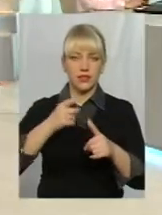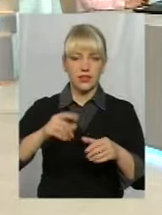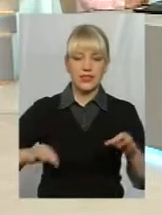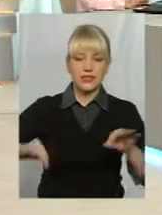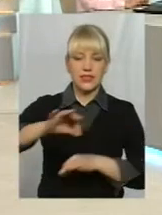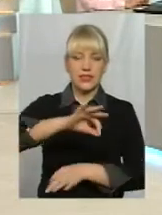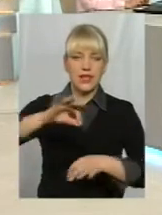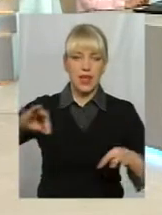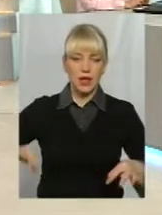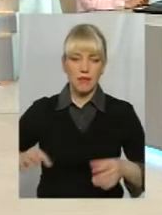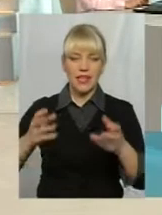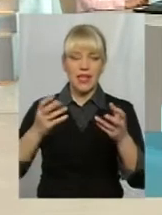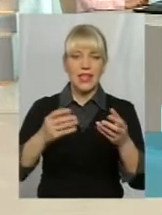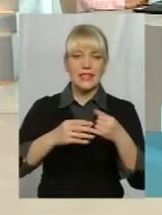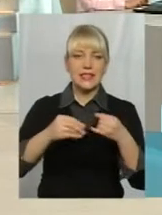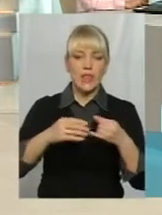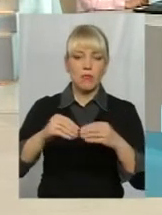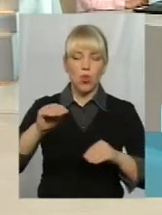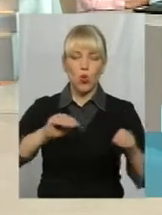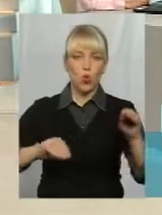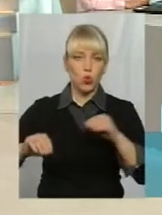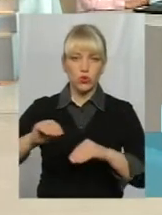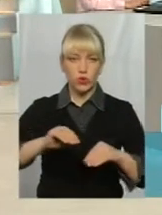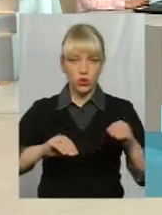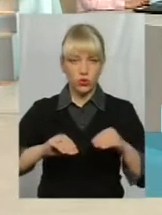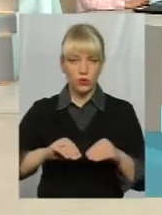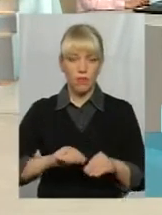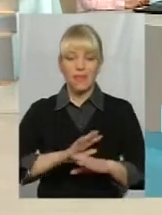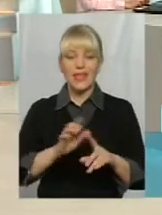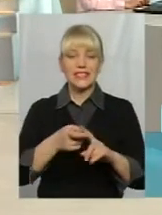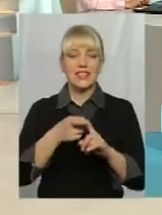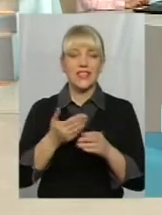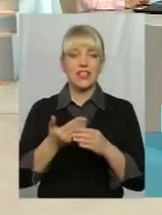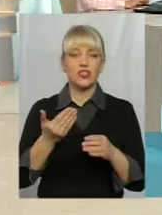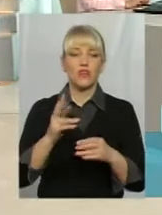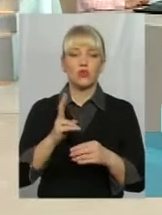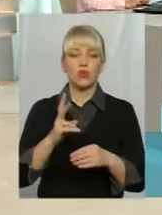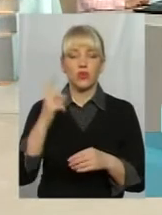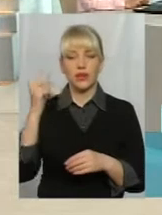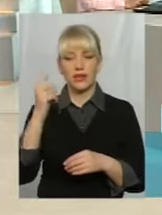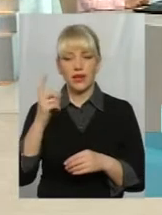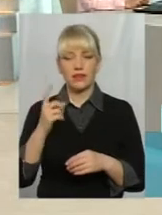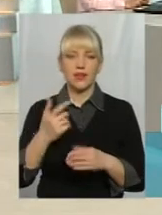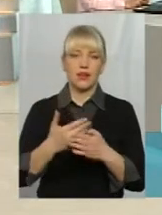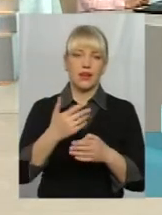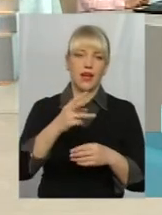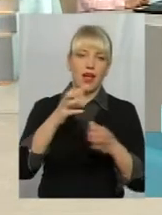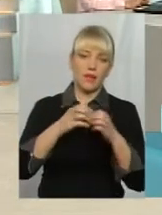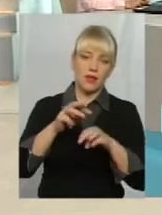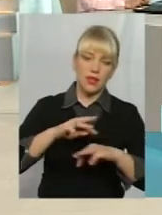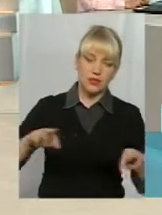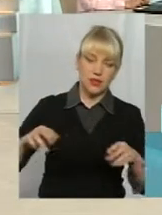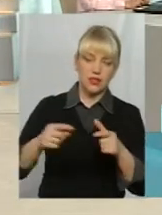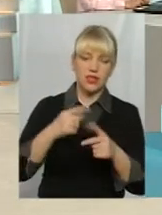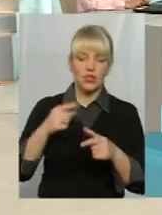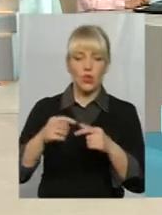обґрунтування використання та охорони земель». Незалежно, хто розпоряджається землею, чи Кабінет міністрів, чи обласна